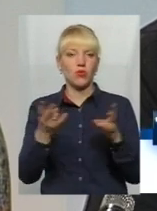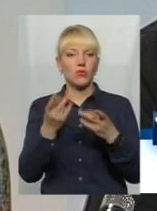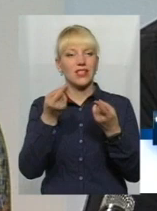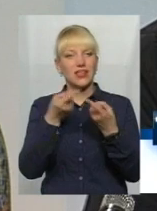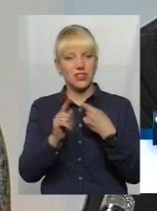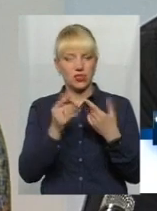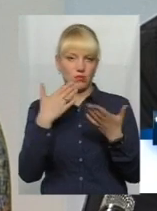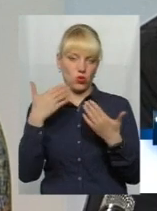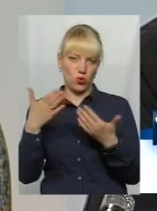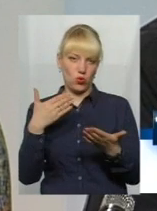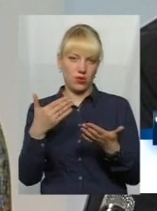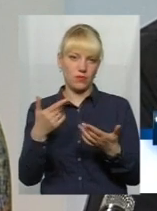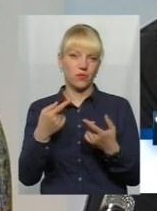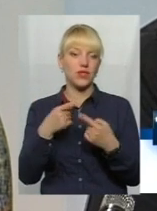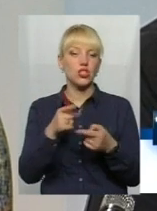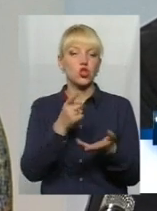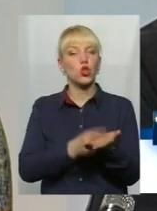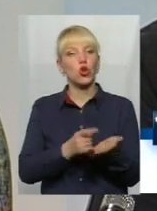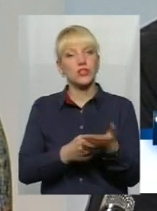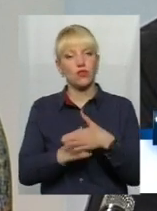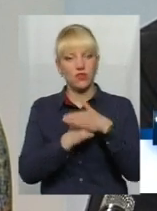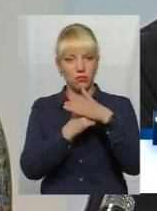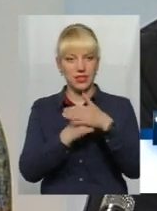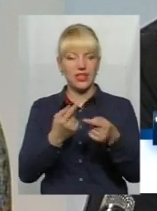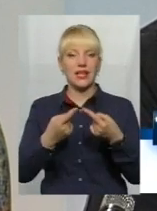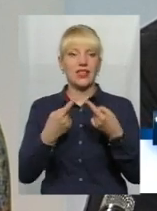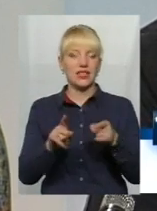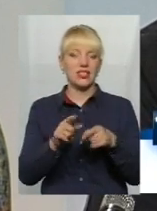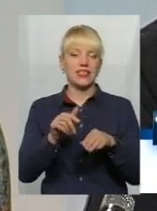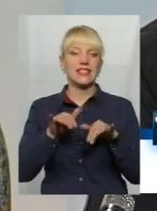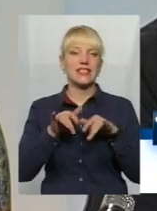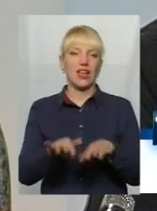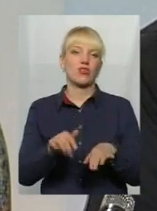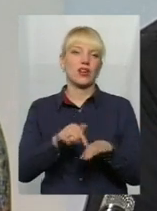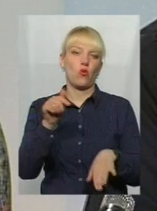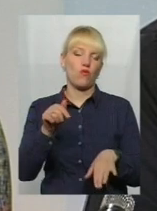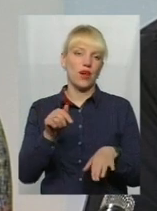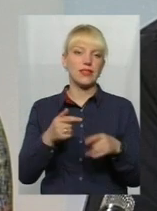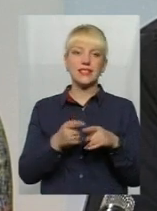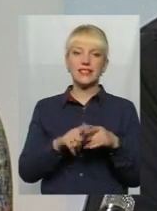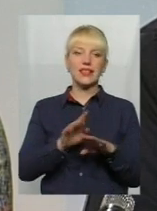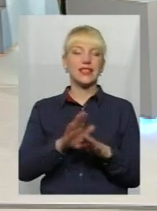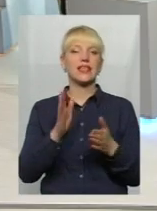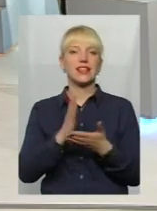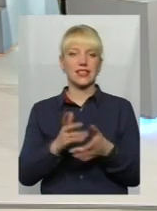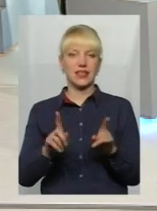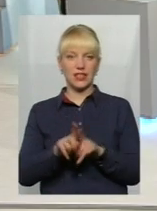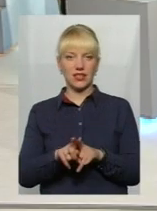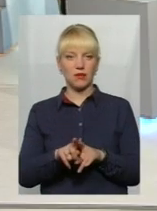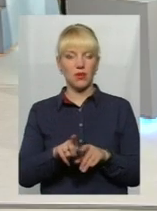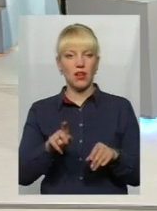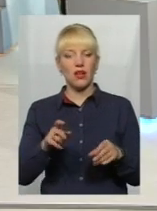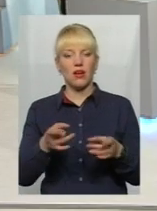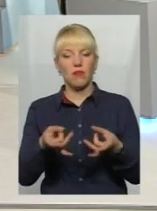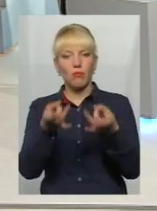дещо підходу, іншої доказової бази, інших заходів реагування. Це не є таким досить очевидним і